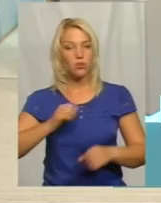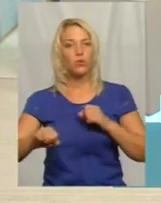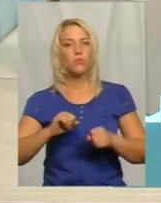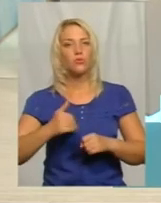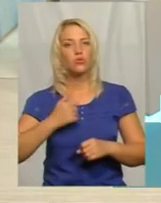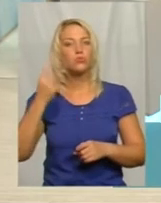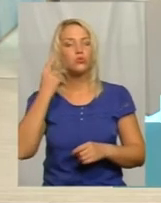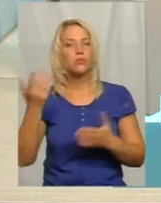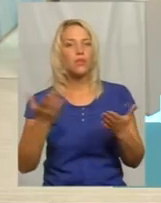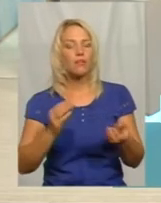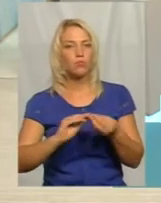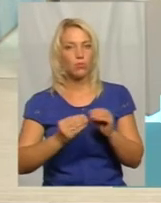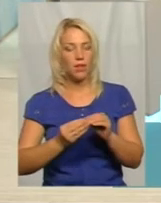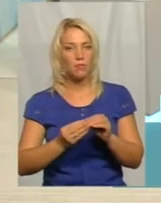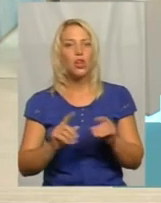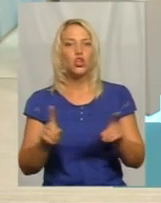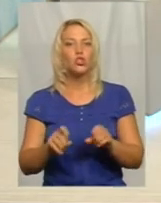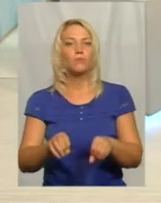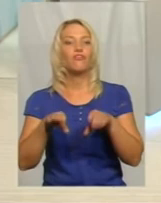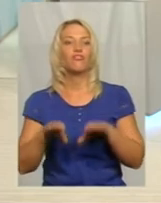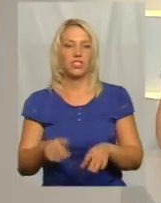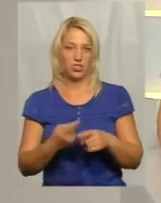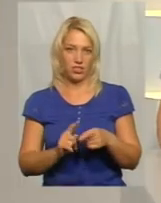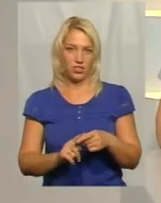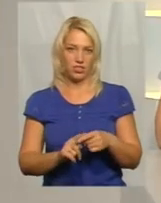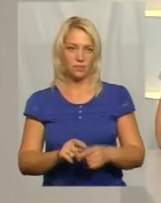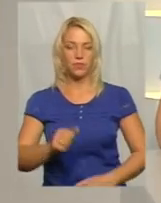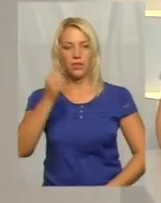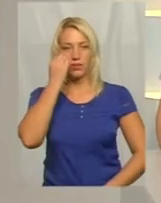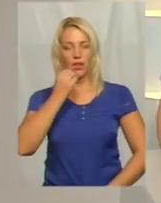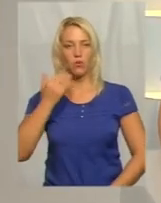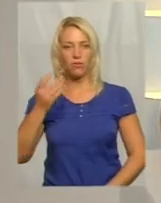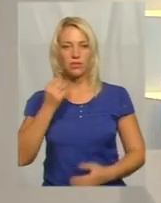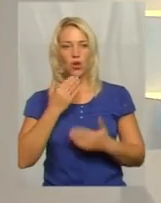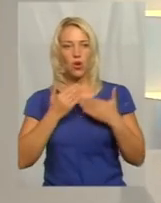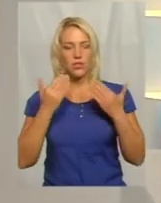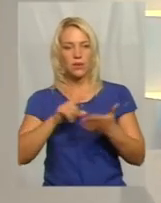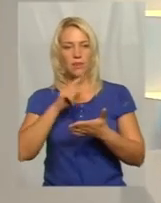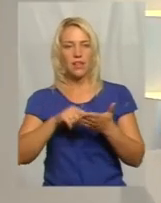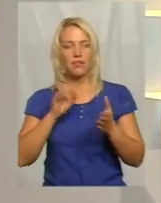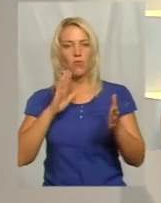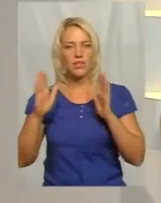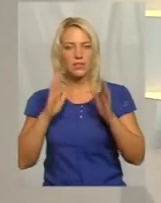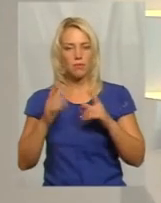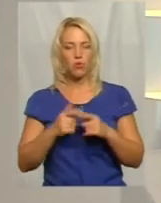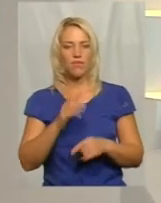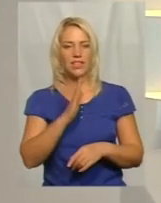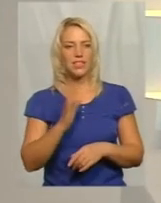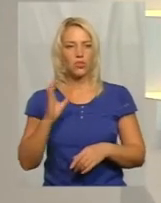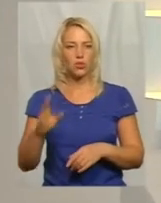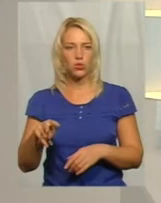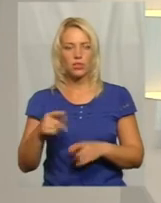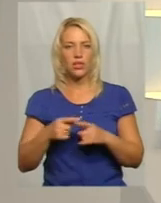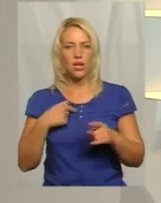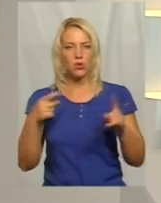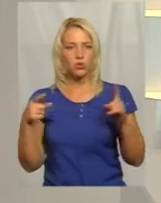є проблеми, для того, щоб їх вирішити. Дякую. І останнє ставлю запитання із фейсбуку від Валентина Лосовського. Я його скоро